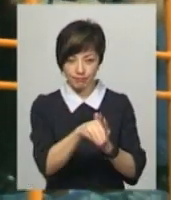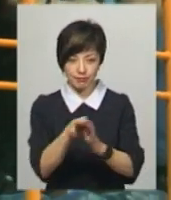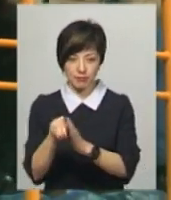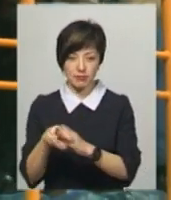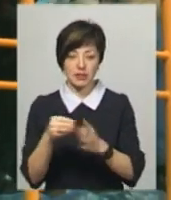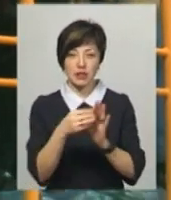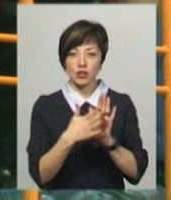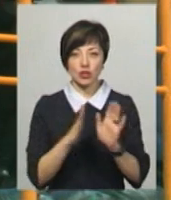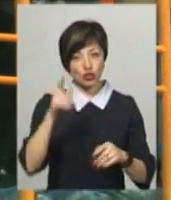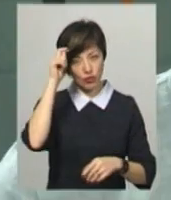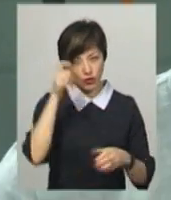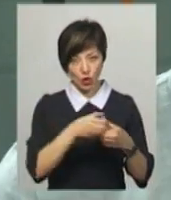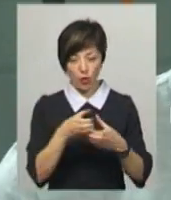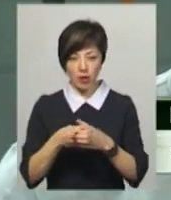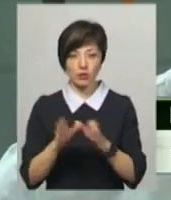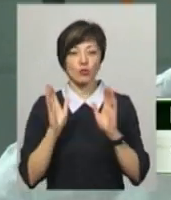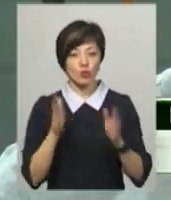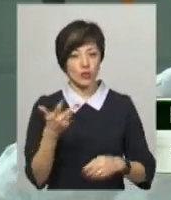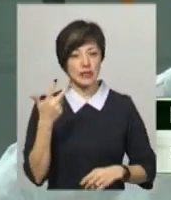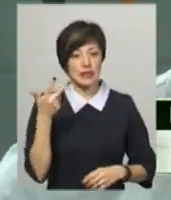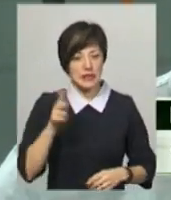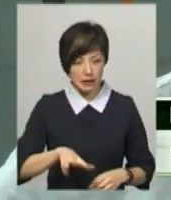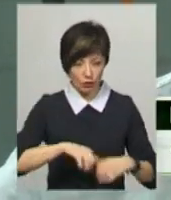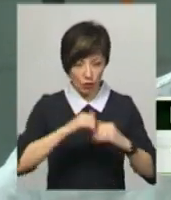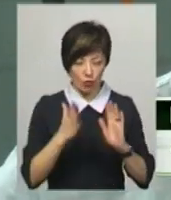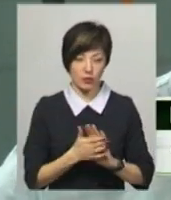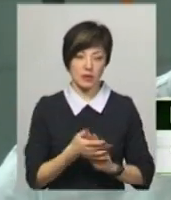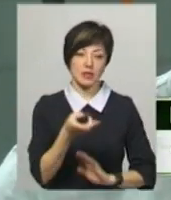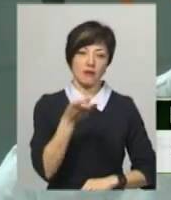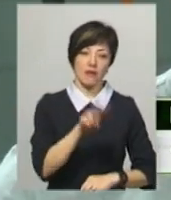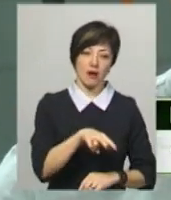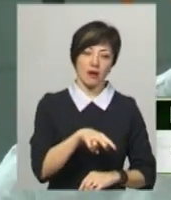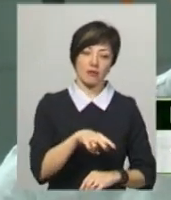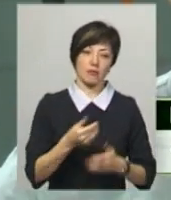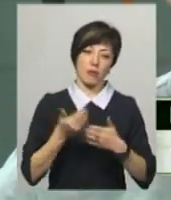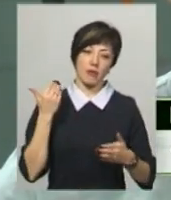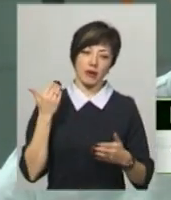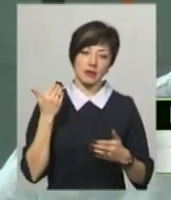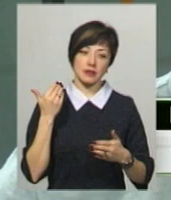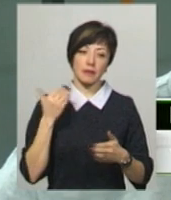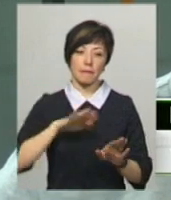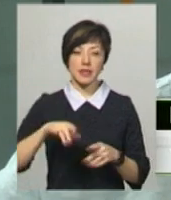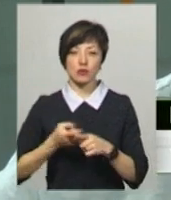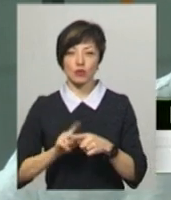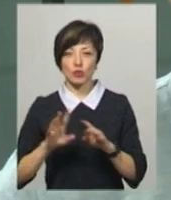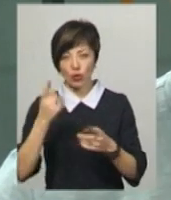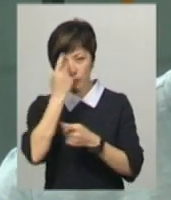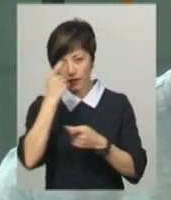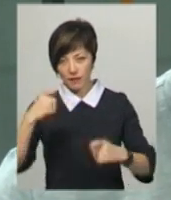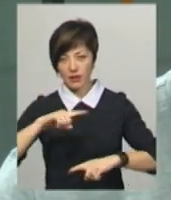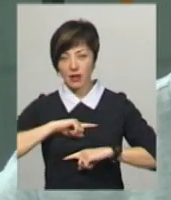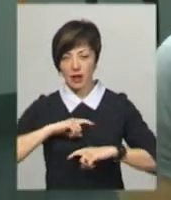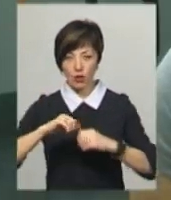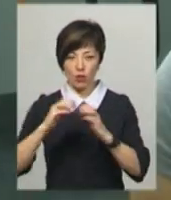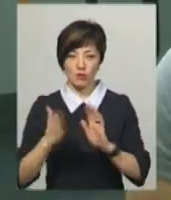реєстрували лише чоловічі команди. Буде три комплекси, два з них предварительних, тобто після того буде вже об'явлений фінальний